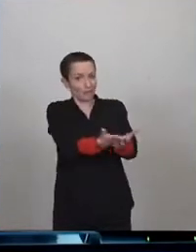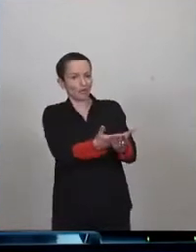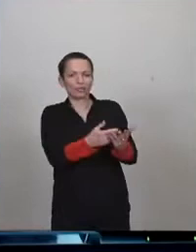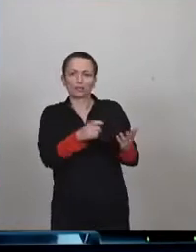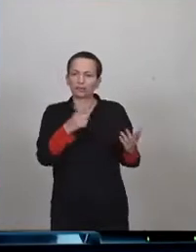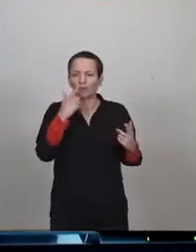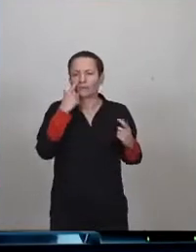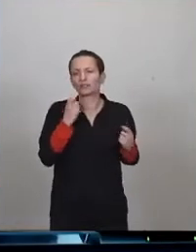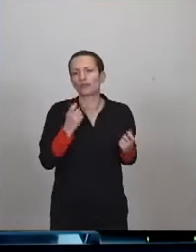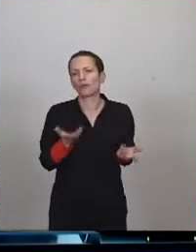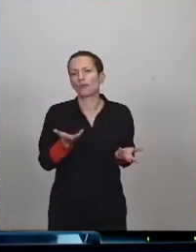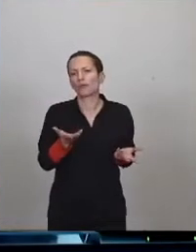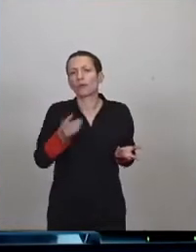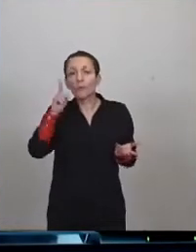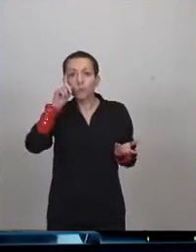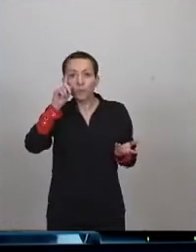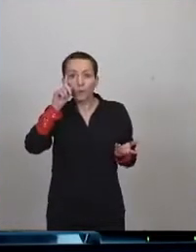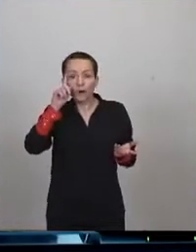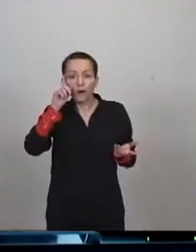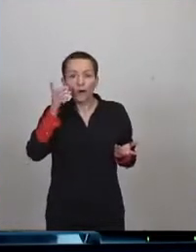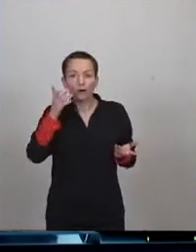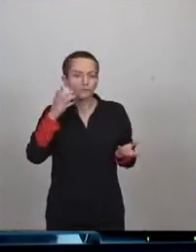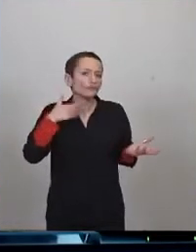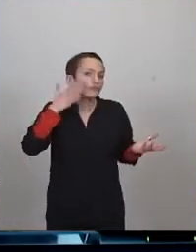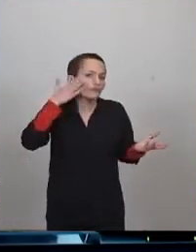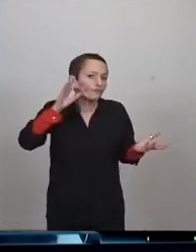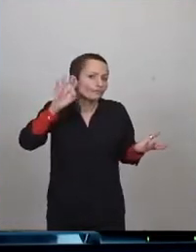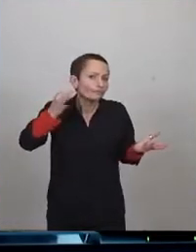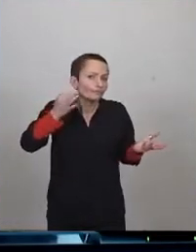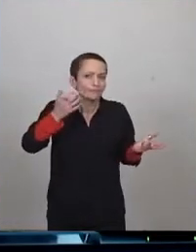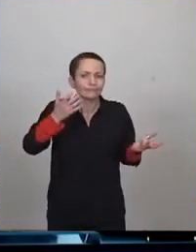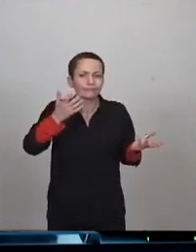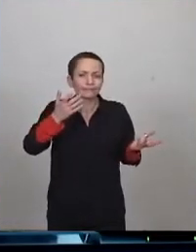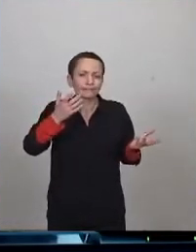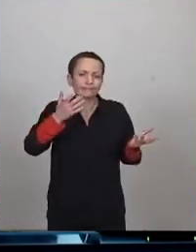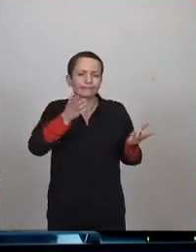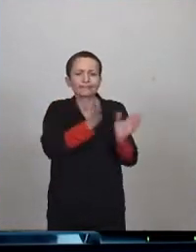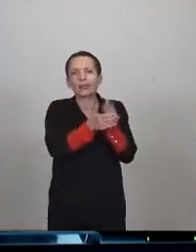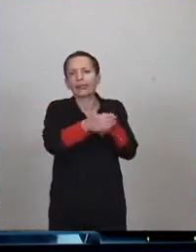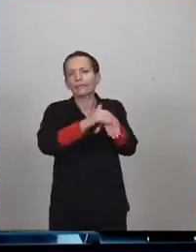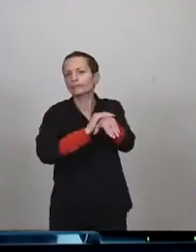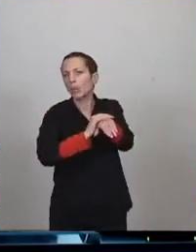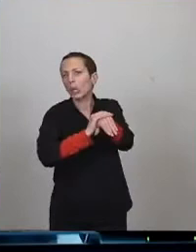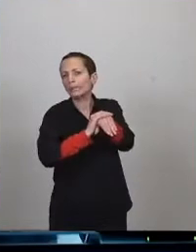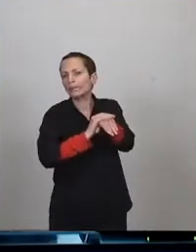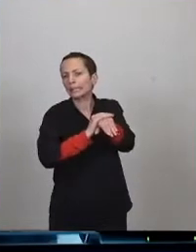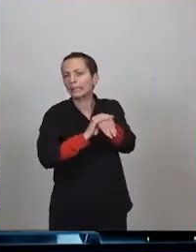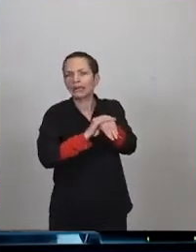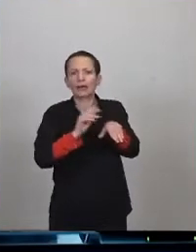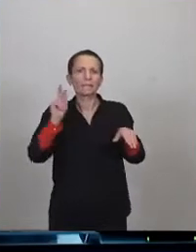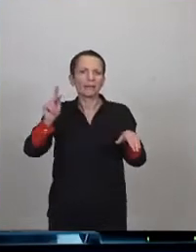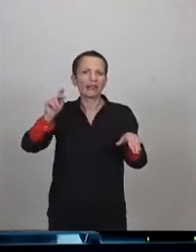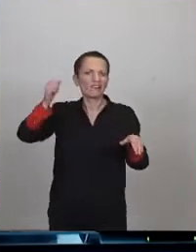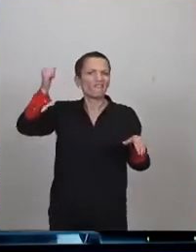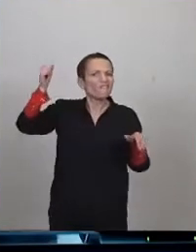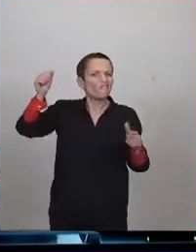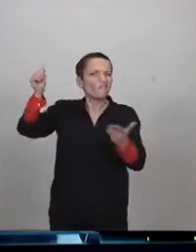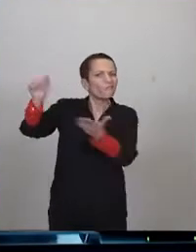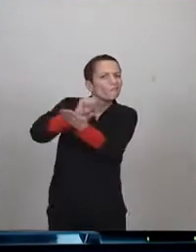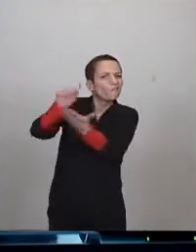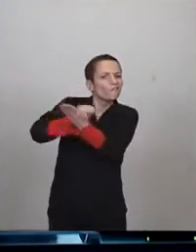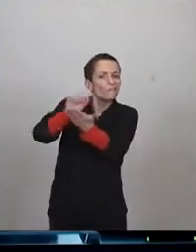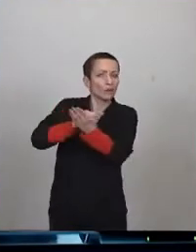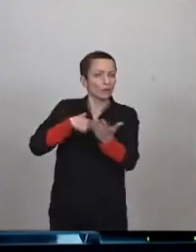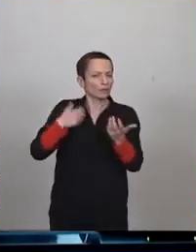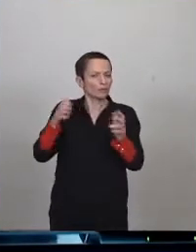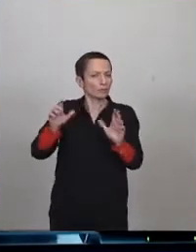faut être vigilant parce que je sais bien qu'il y une dimension très politicienne derrière le phénomène saccage Paris. Il n pas question pour moi d